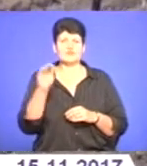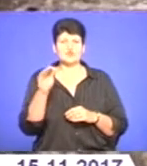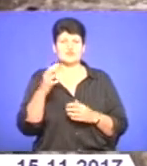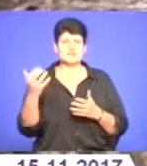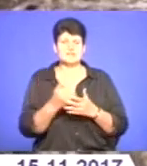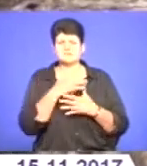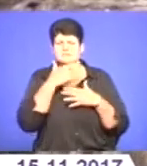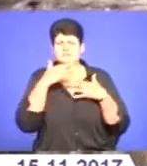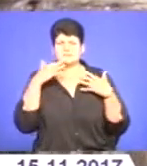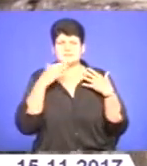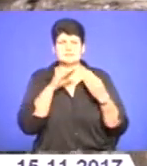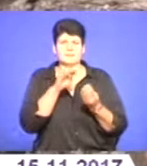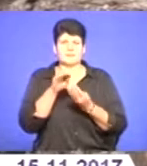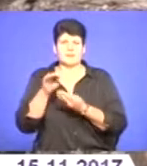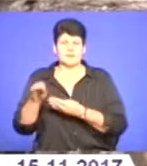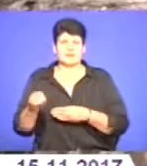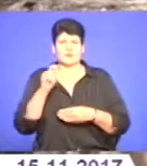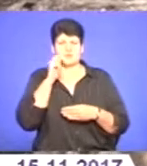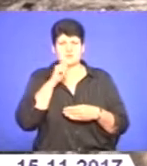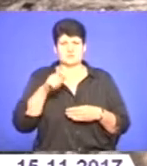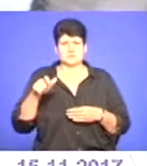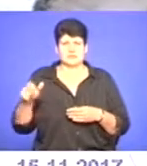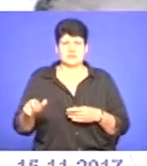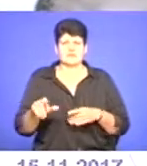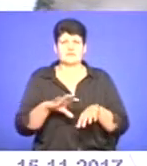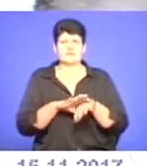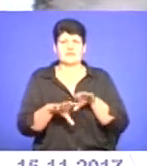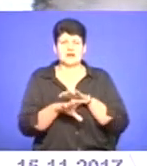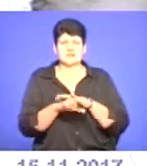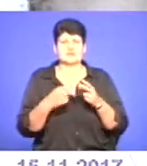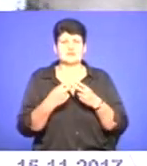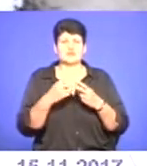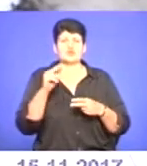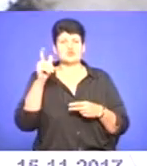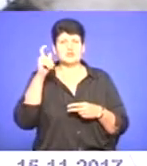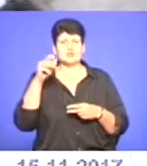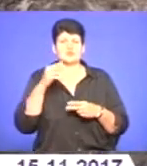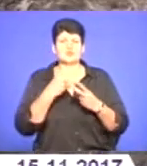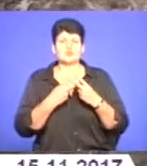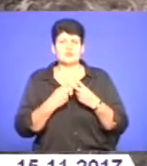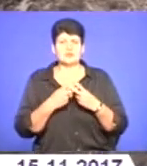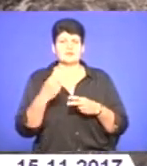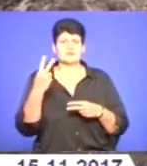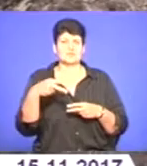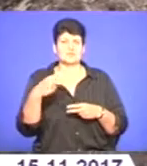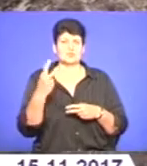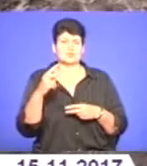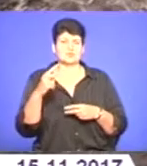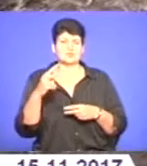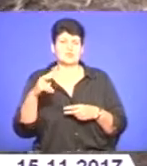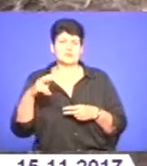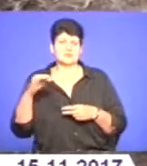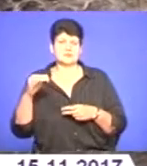масове захоронення українських патріотів, в'язнів Чертківської тюрми, яких 27 листопада 1942 року розстріляли